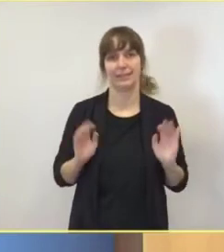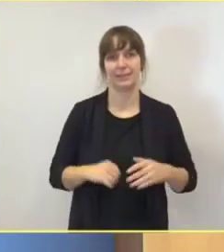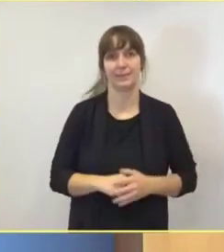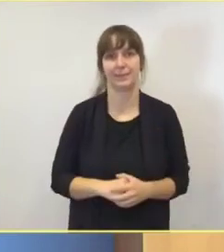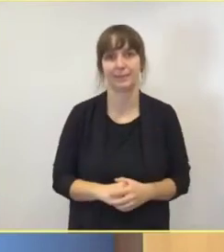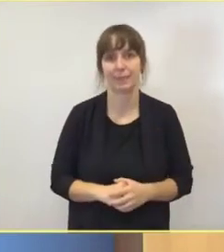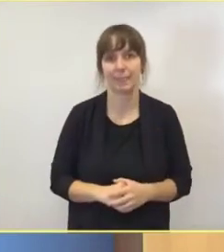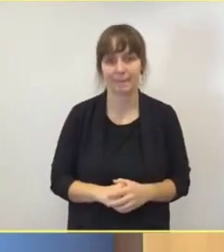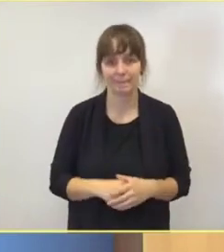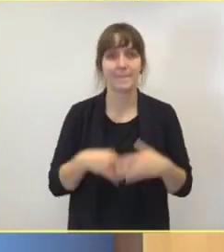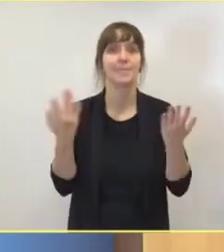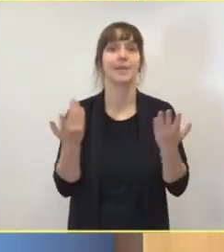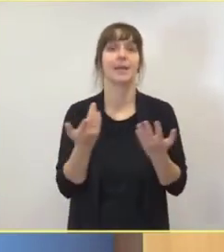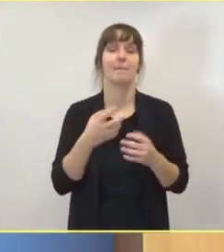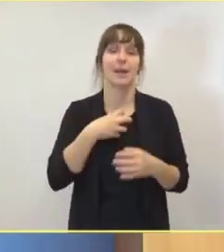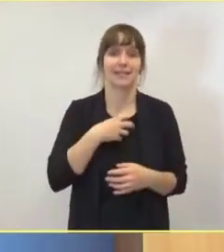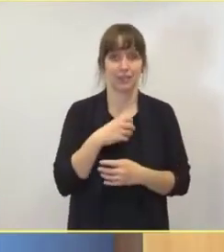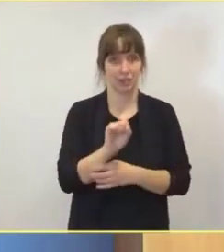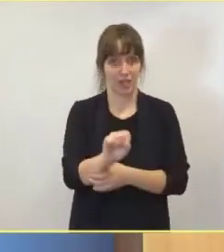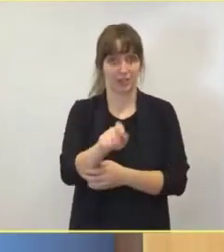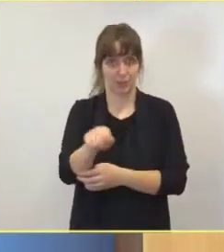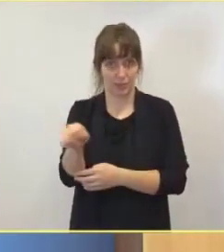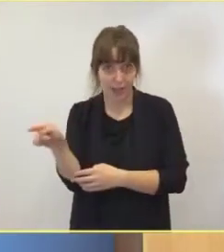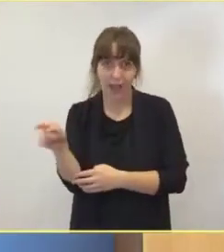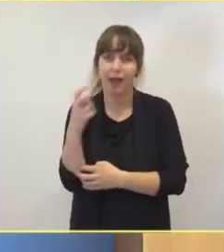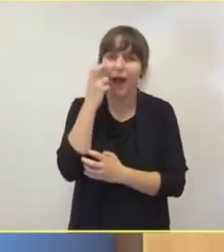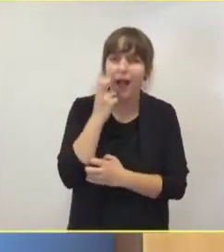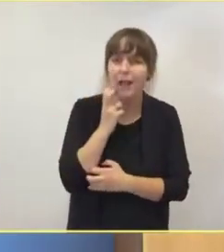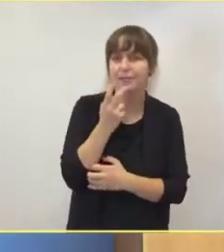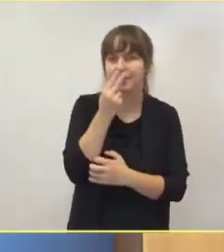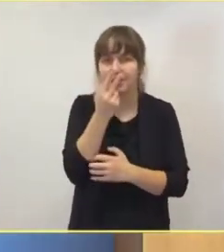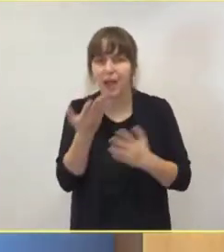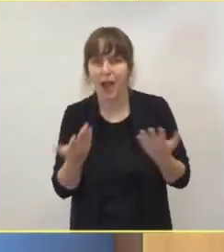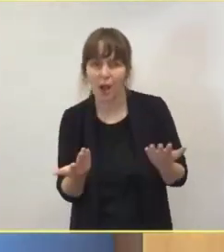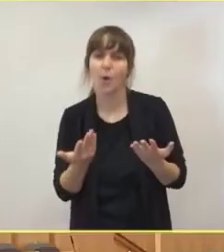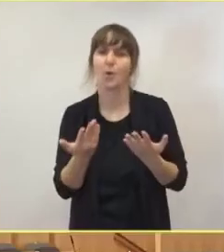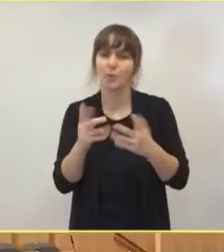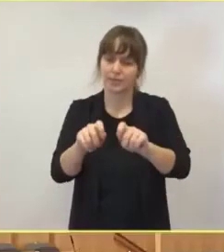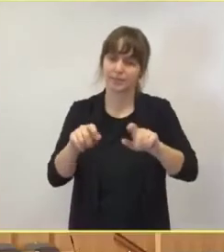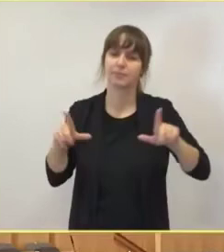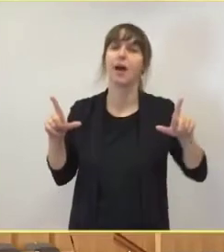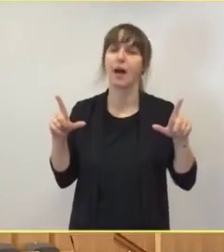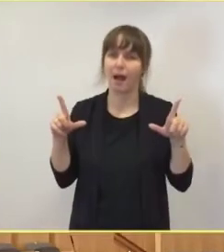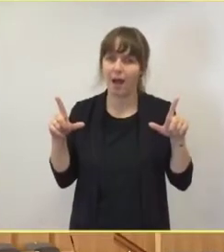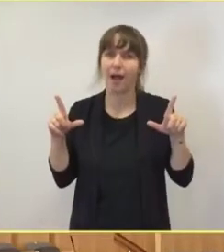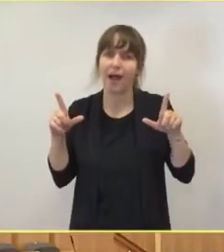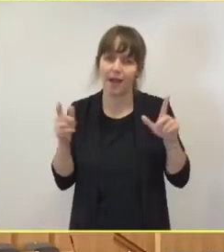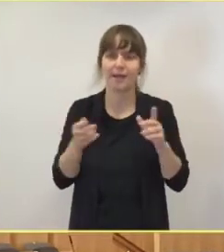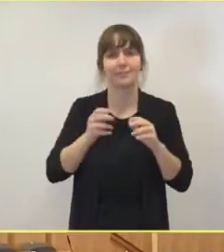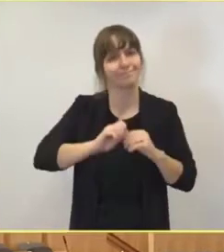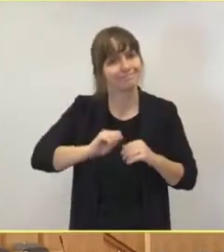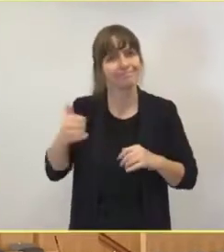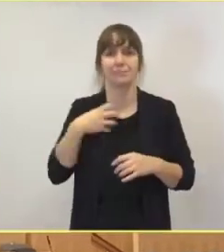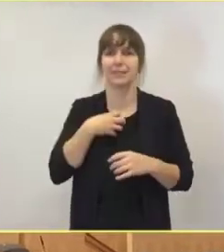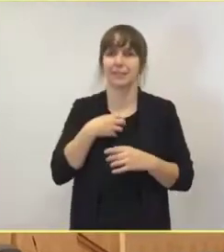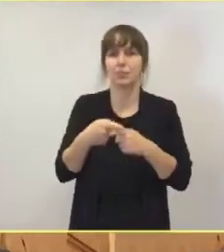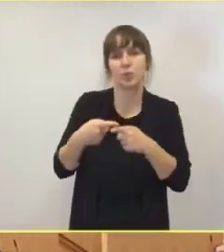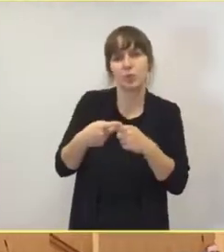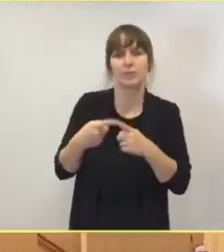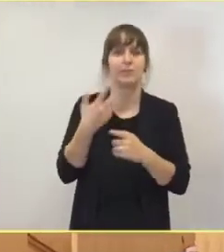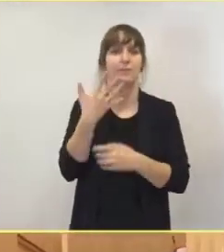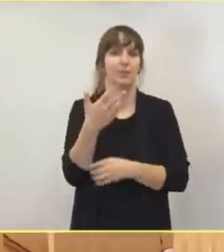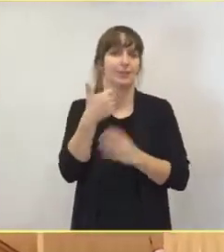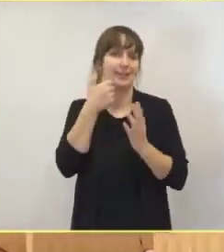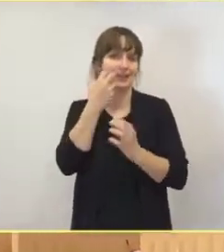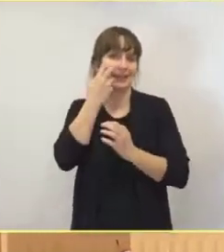stationären Patienten angeht, zur Altersstruktur das Bild, dass die meisten Patienten über 65 Jahre alt sind. Und